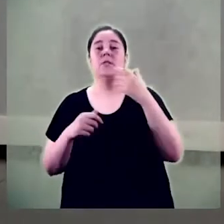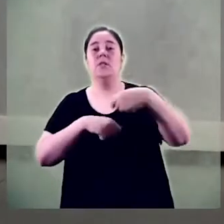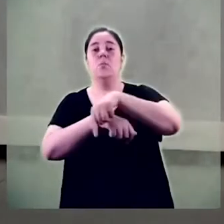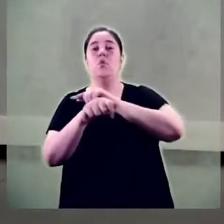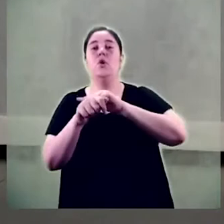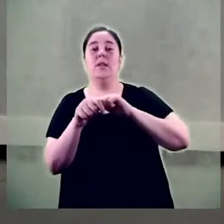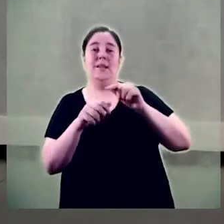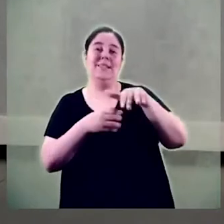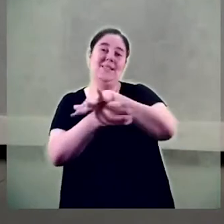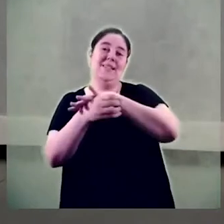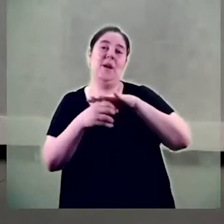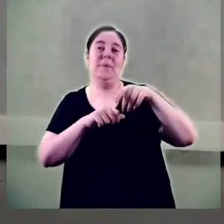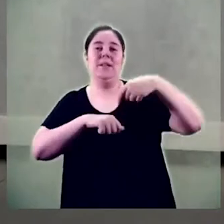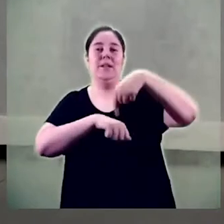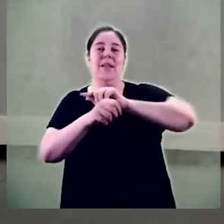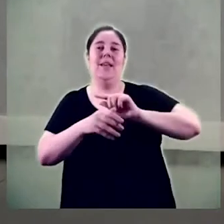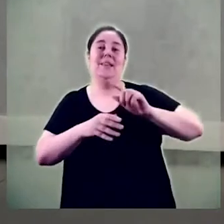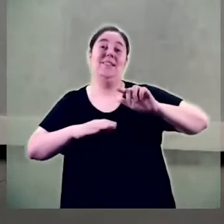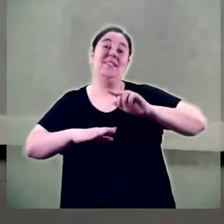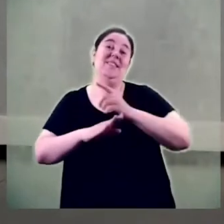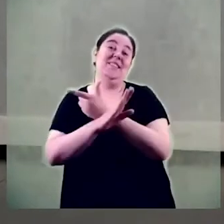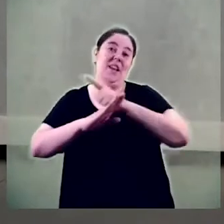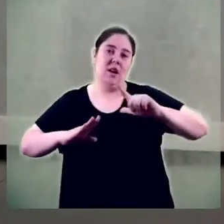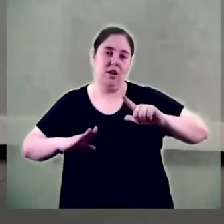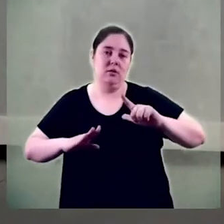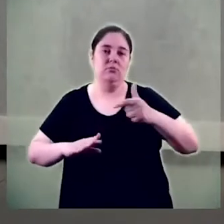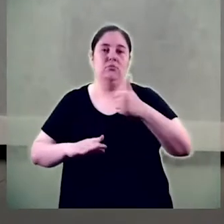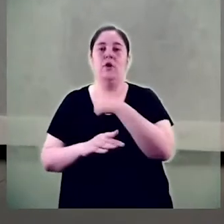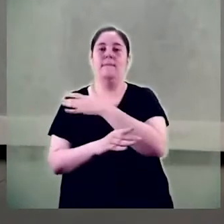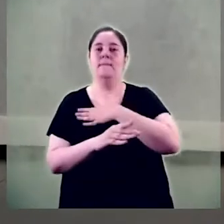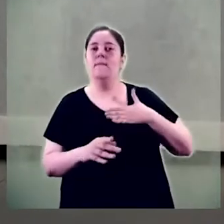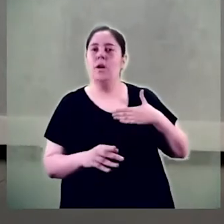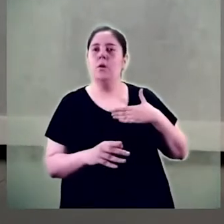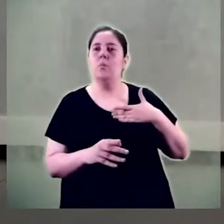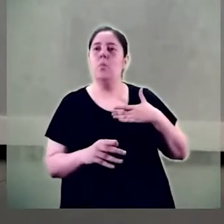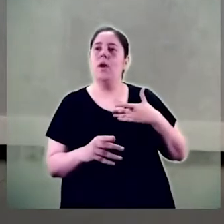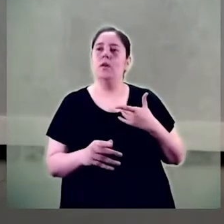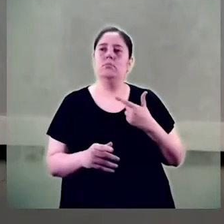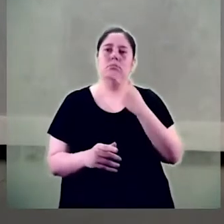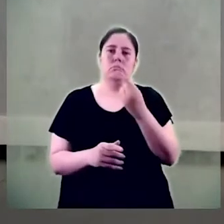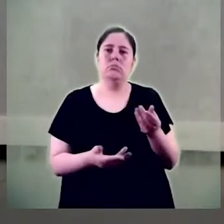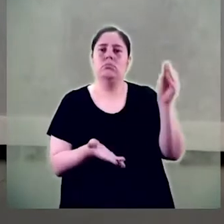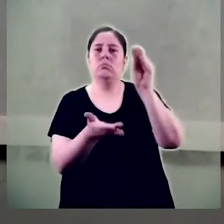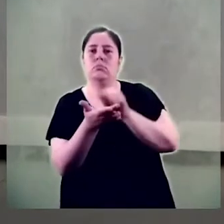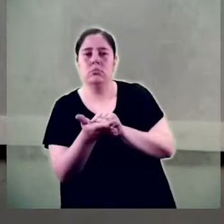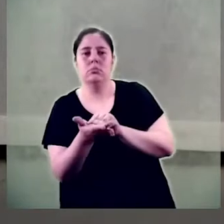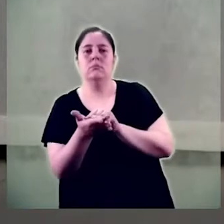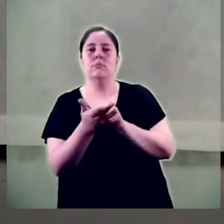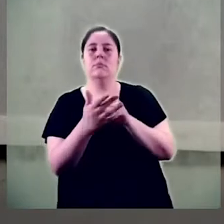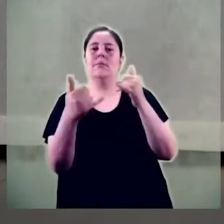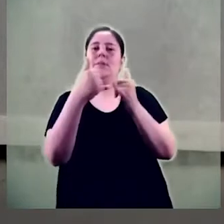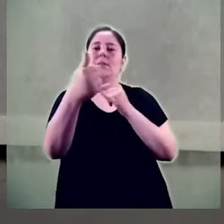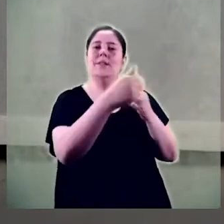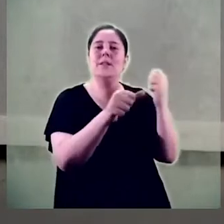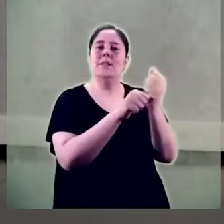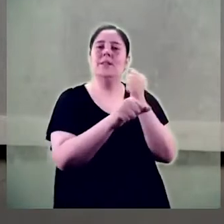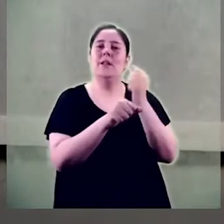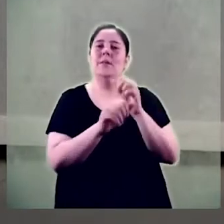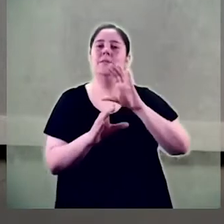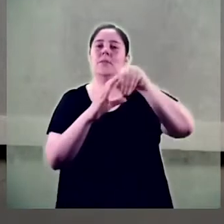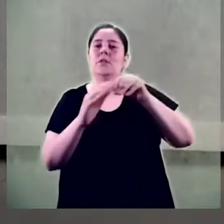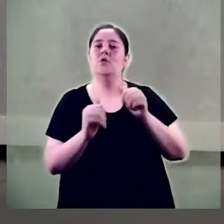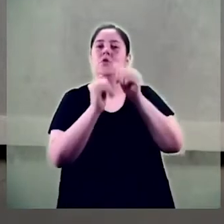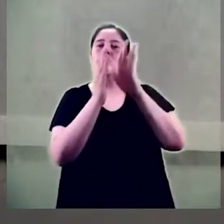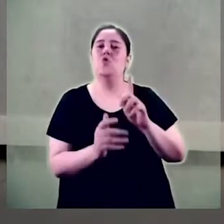ens acaben de presentar, voldria recordar les principals línies de treball de l'Observatori per la Igualtat, tot destacant algunes de les novetes aquest